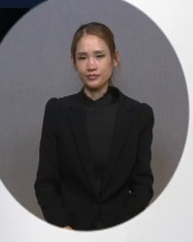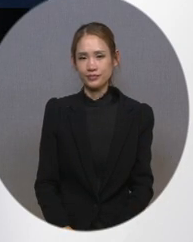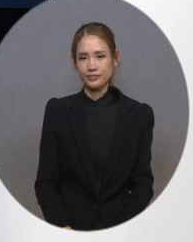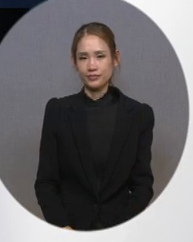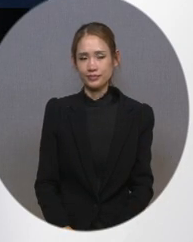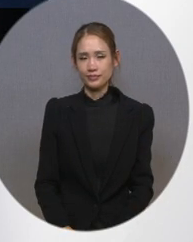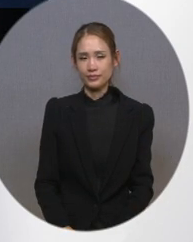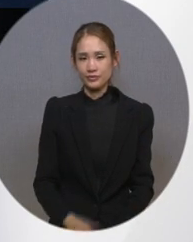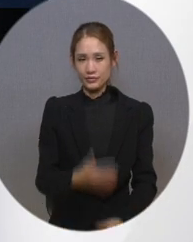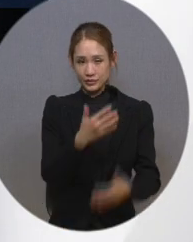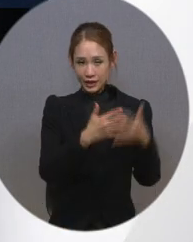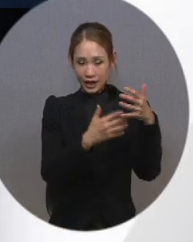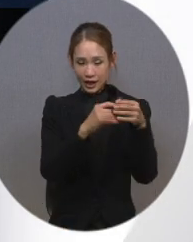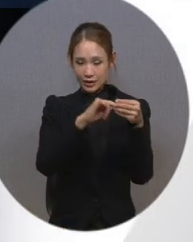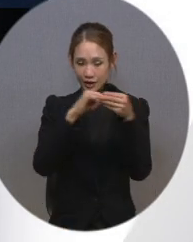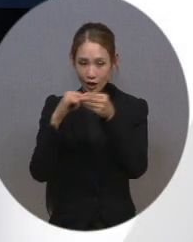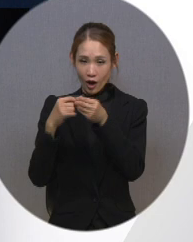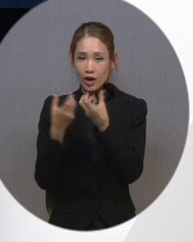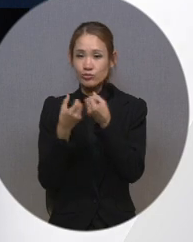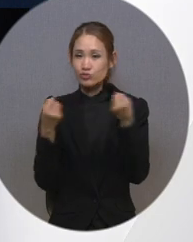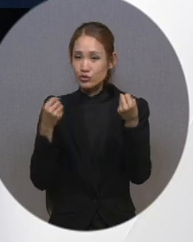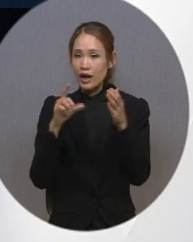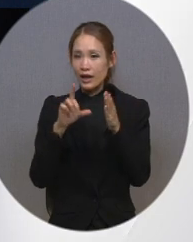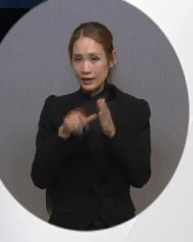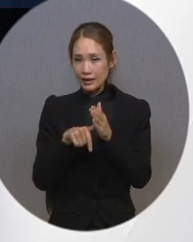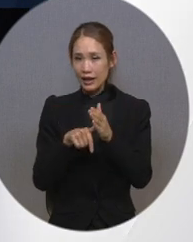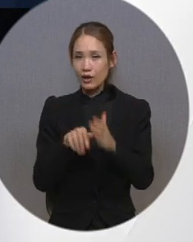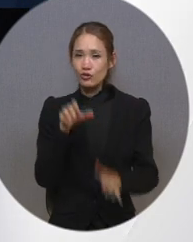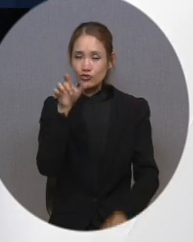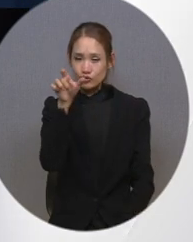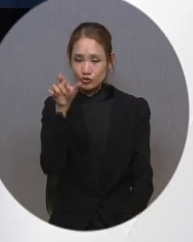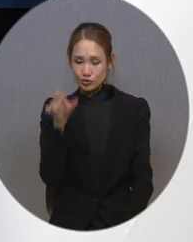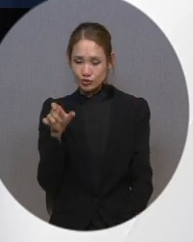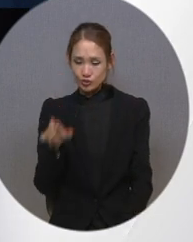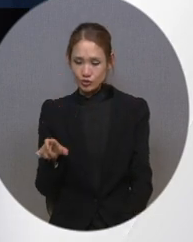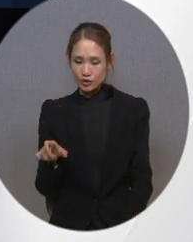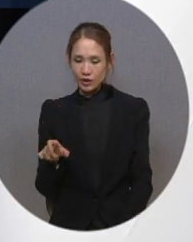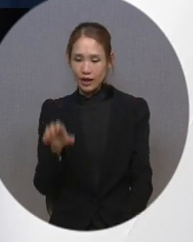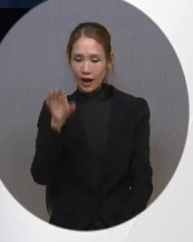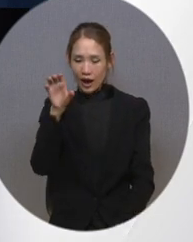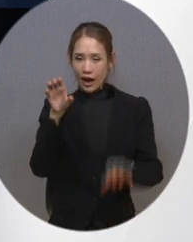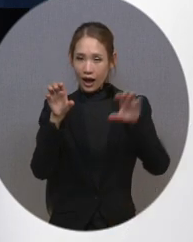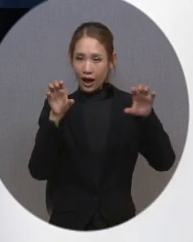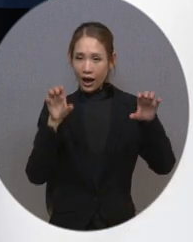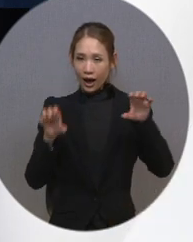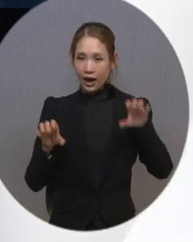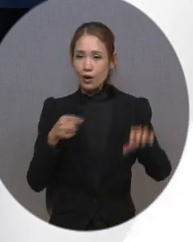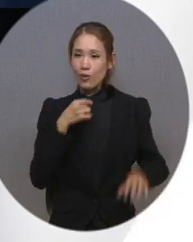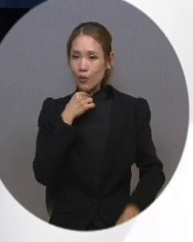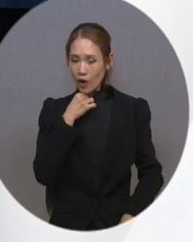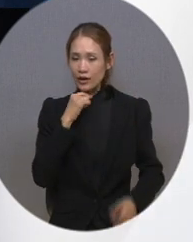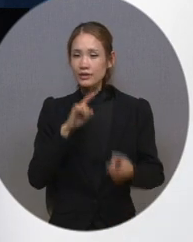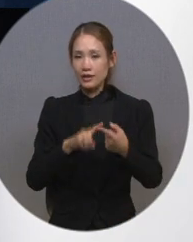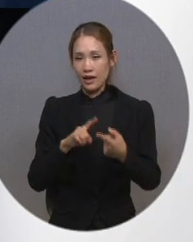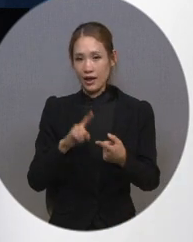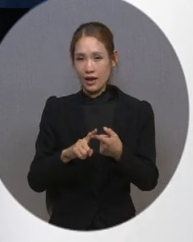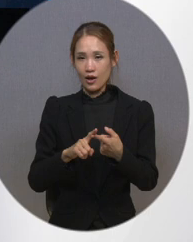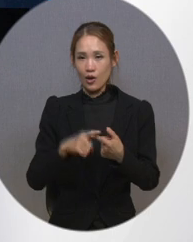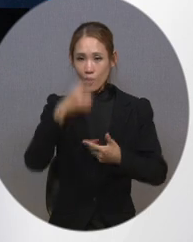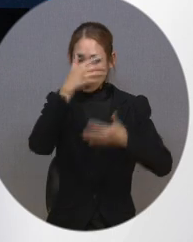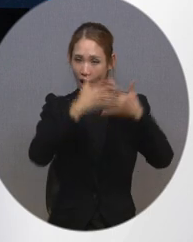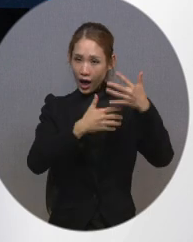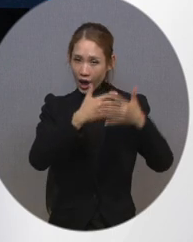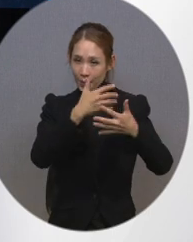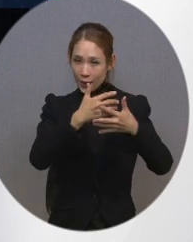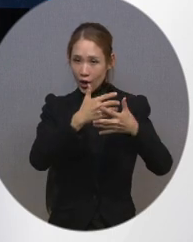자막과 영상을 분리 시에는 자막 출력 위치를 상단, 하단 중에서 선택할 수 있고 방송 화면 비율을 유지하거나